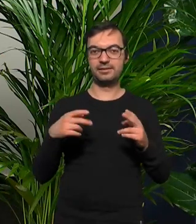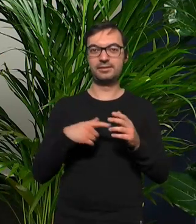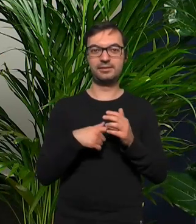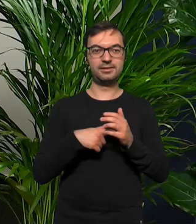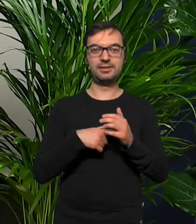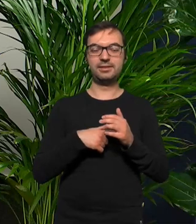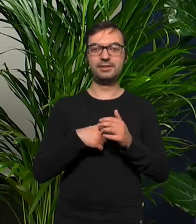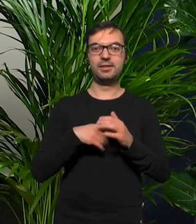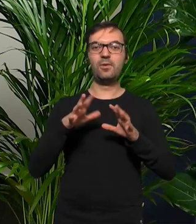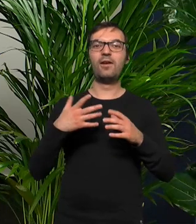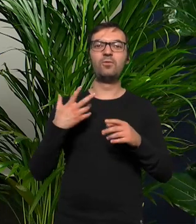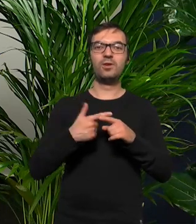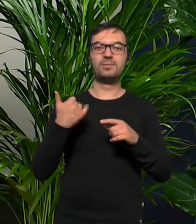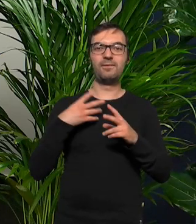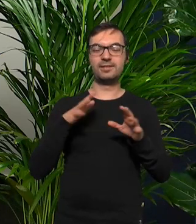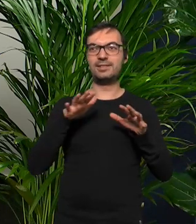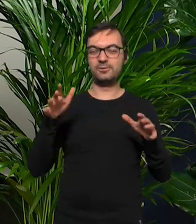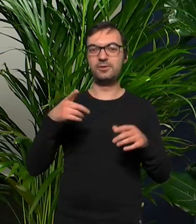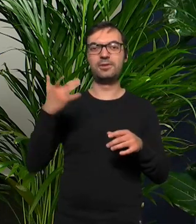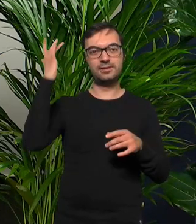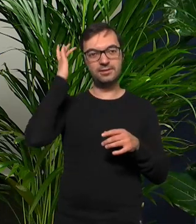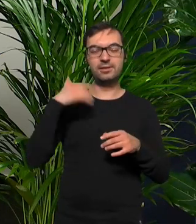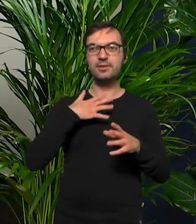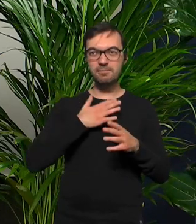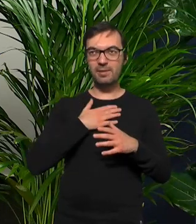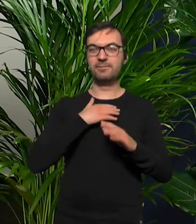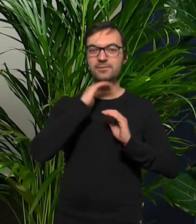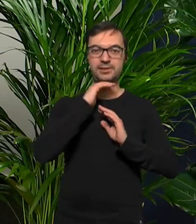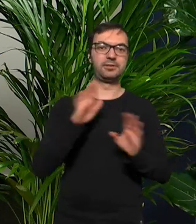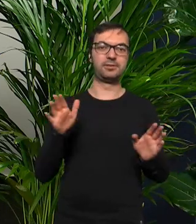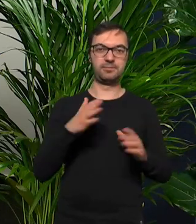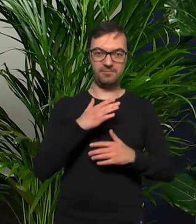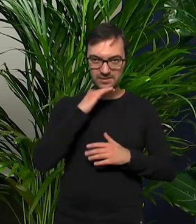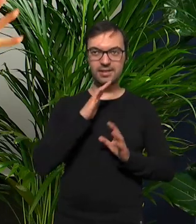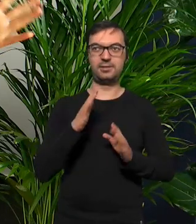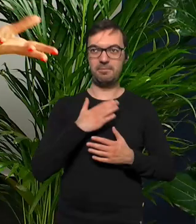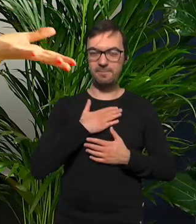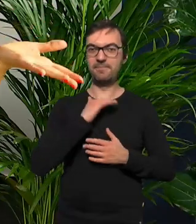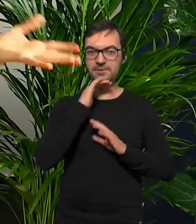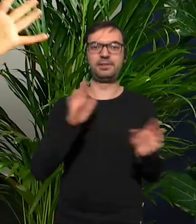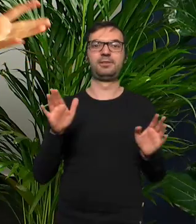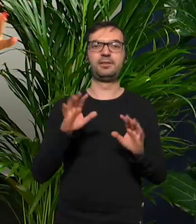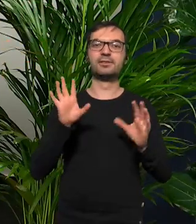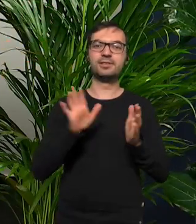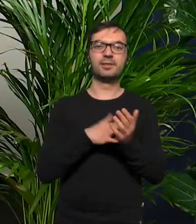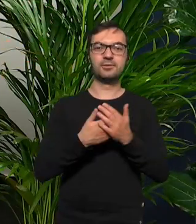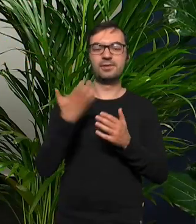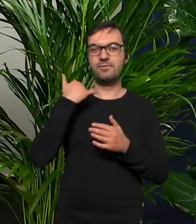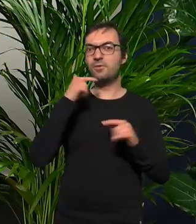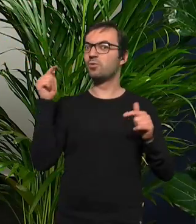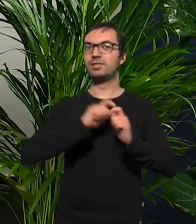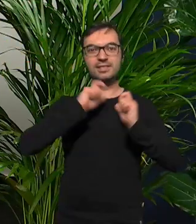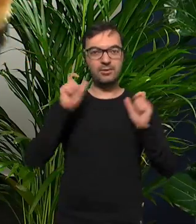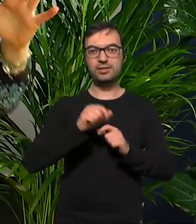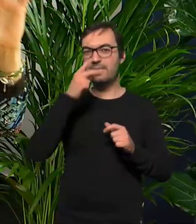wieku jest powiedzenie sobie że ma się wystarczająco czyli tak jak mówiono że trzeba